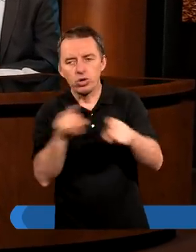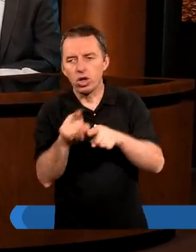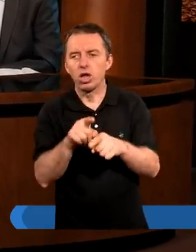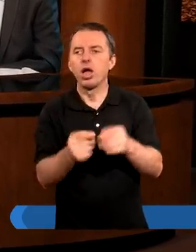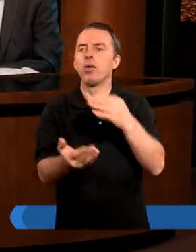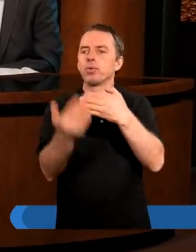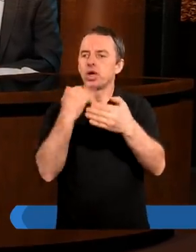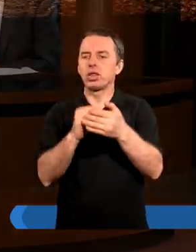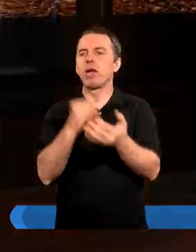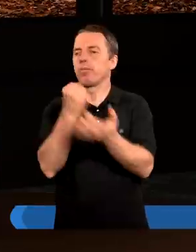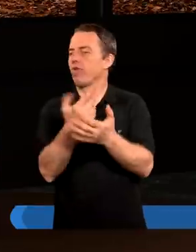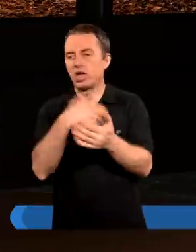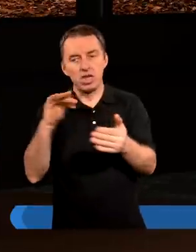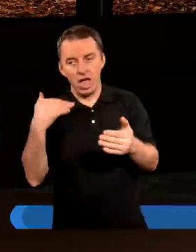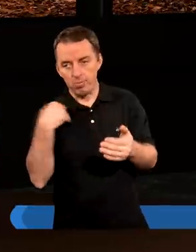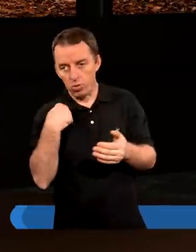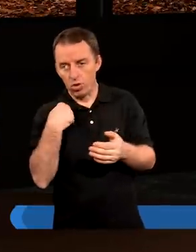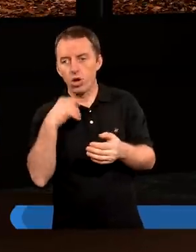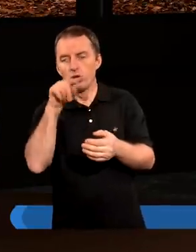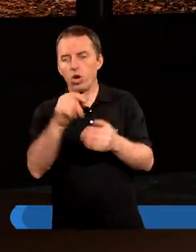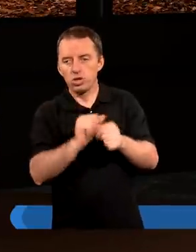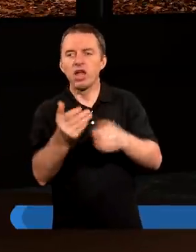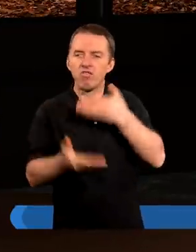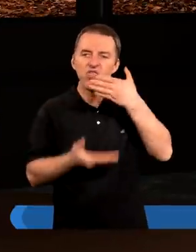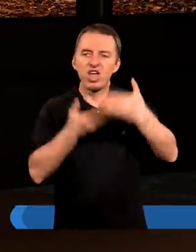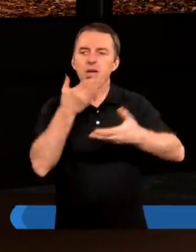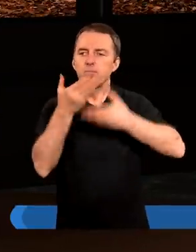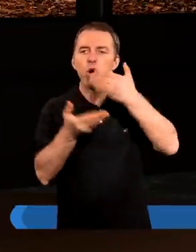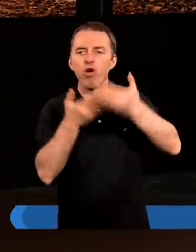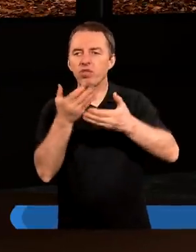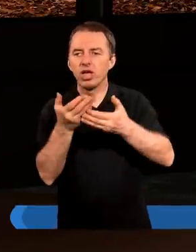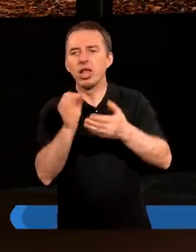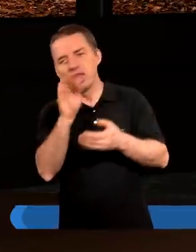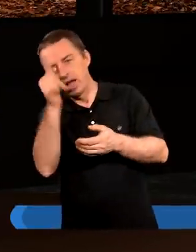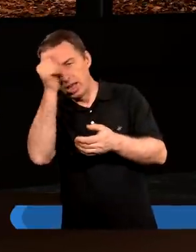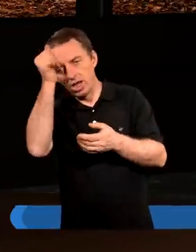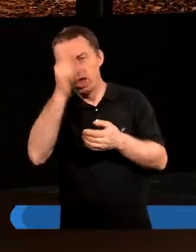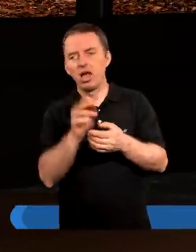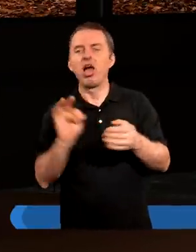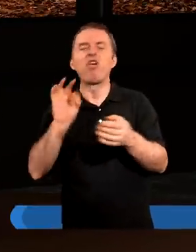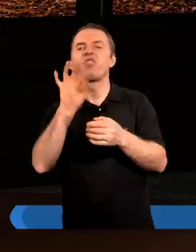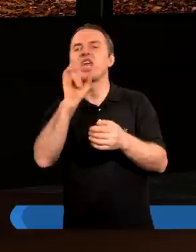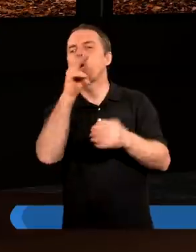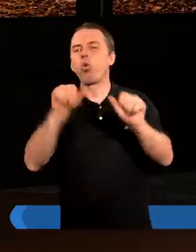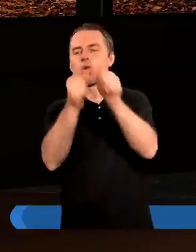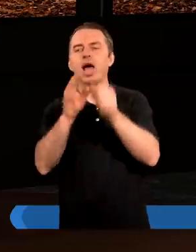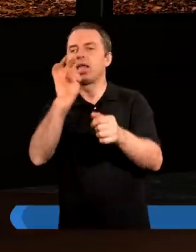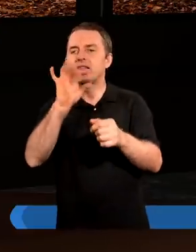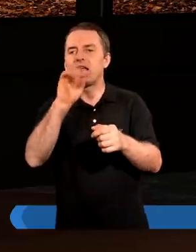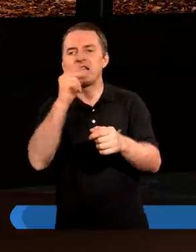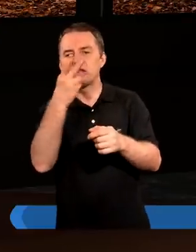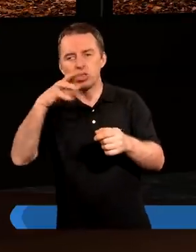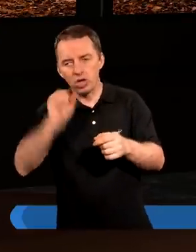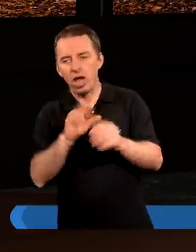że przed tym prawa nie było. To jest wypowiedź, to się tak nazywa figura stylistyczna, czyli